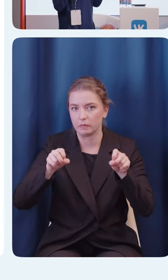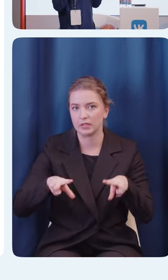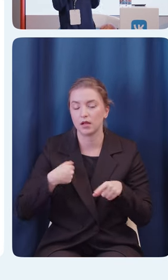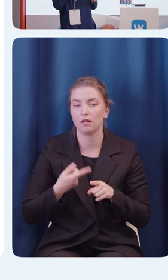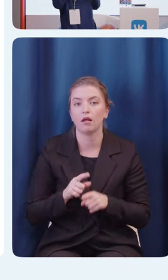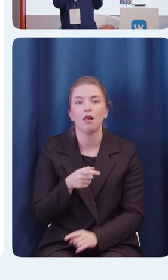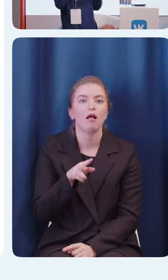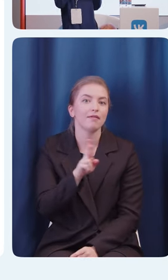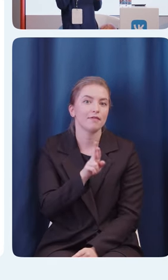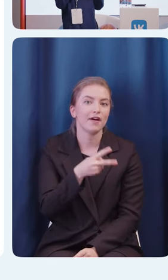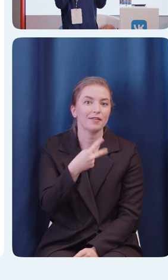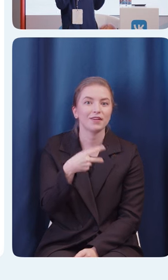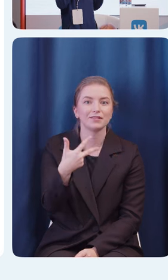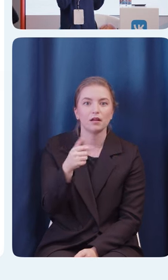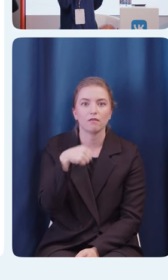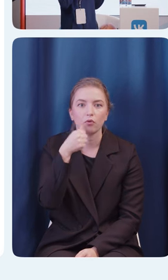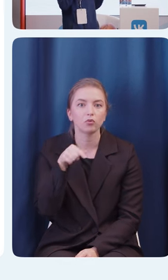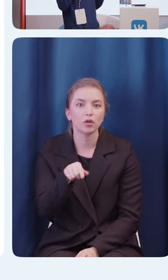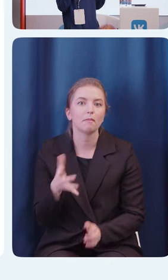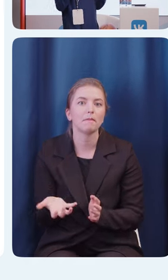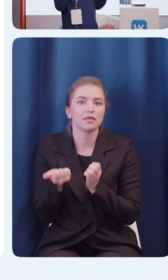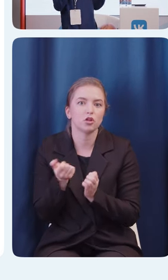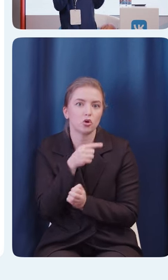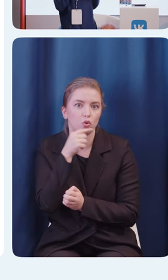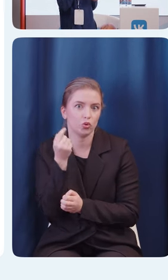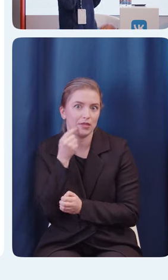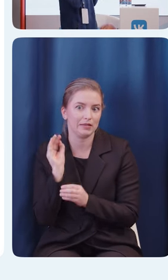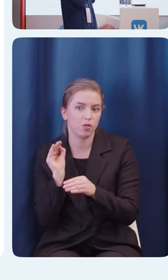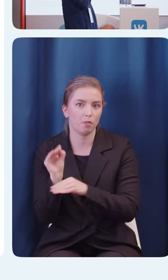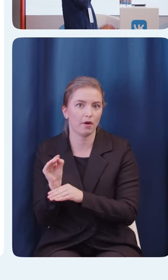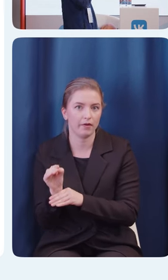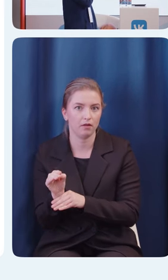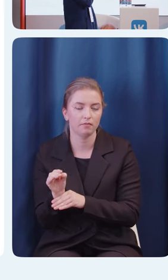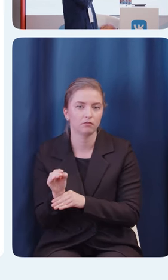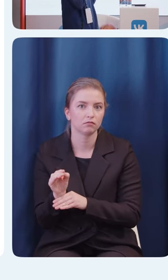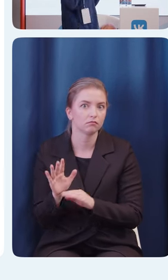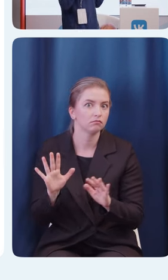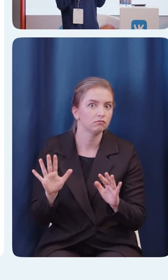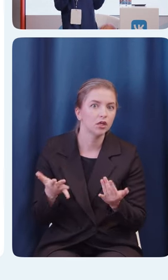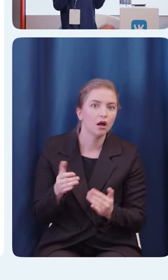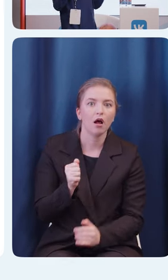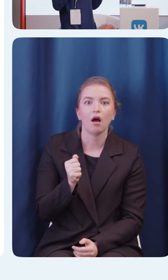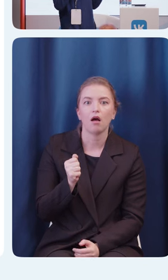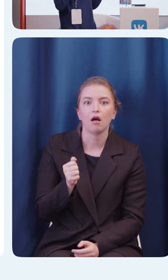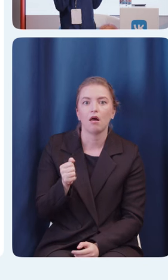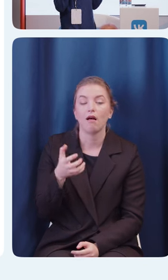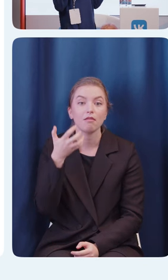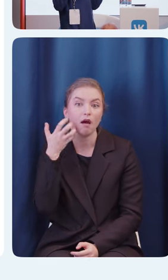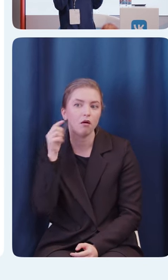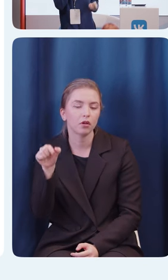2023 года в нее добавили поддержку русского языка. Казалось бы, да? Вот в iOS ее добавили уже